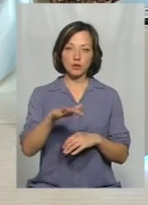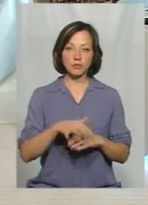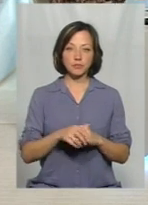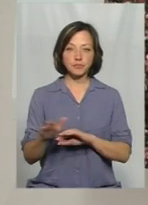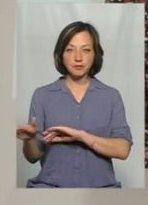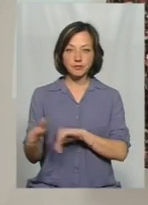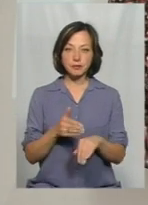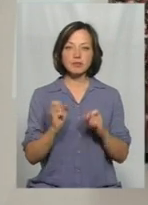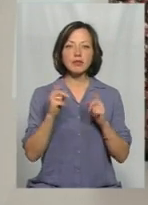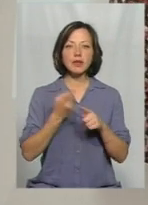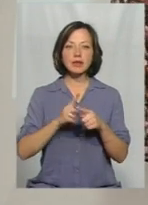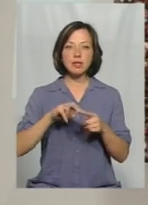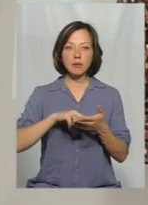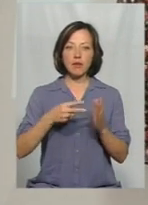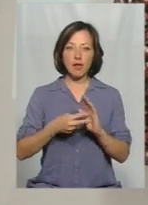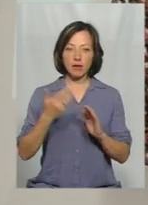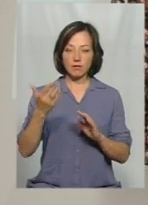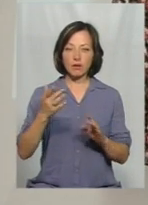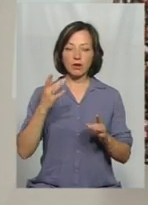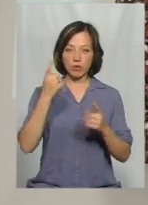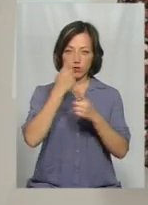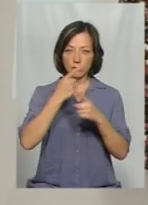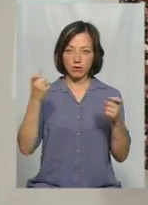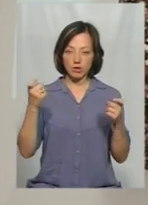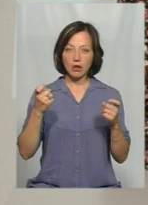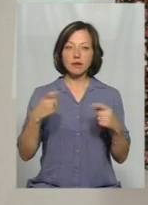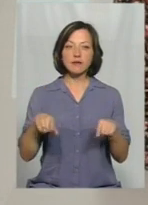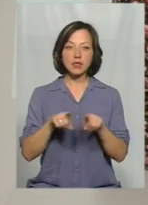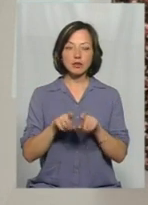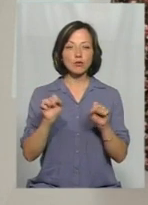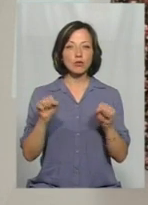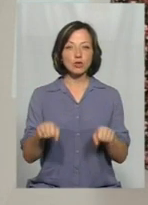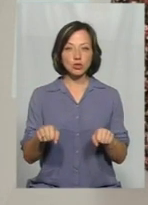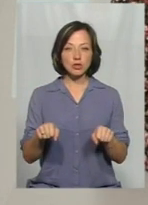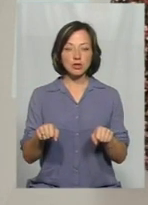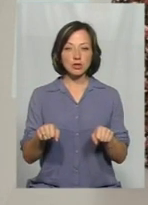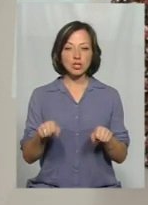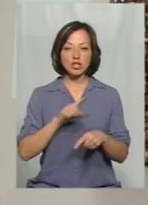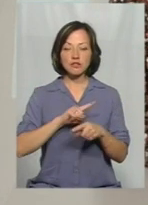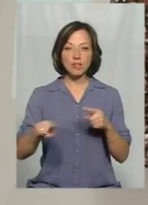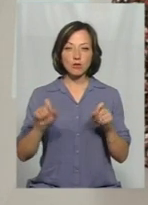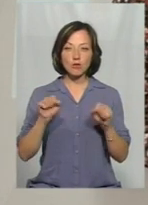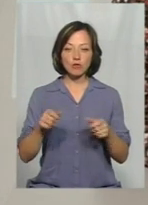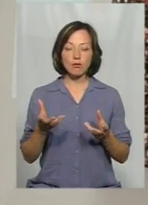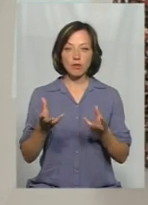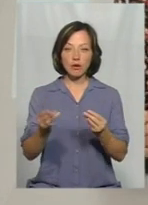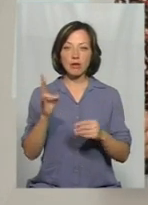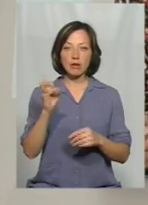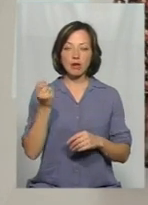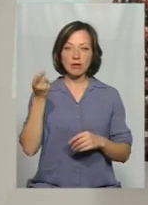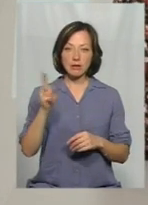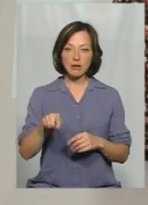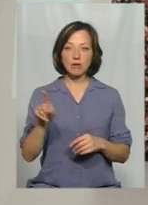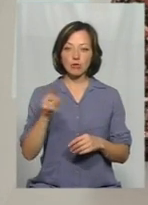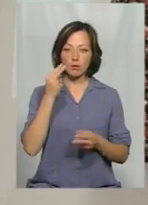наскільки оцей план дій, який був озвучений паном Русланом, все ж таки може, як швидко він може вплинути на те, що